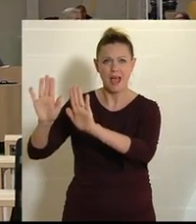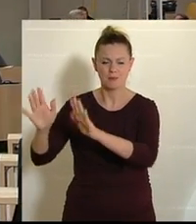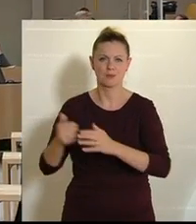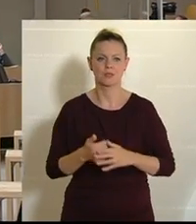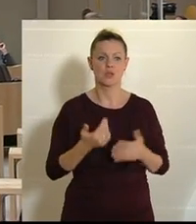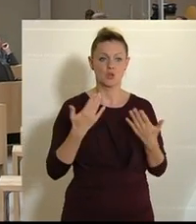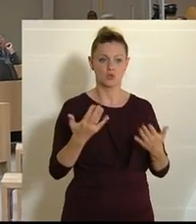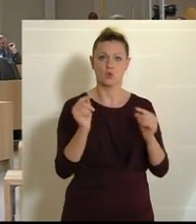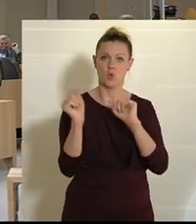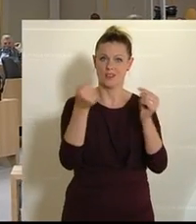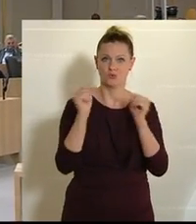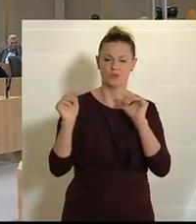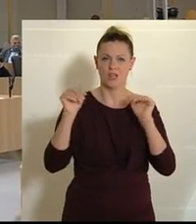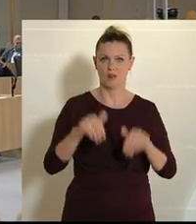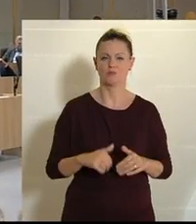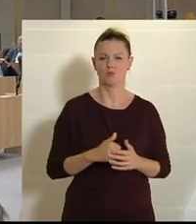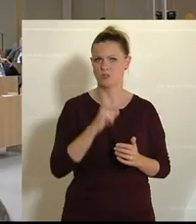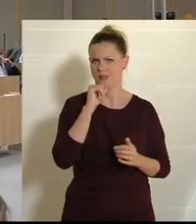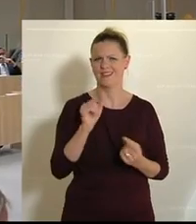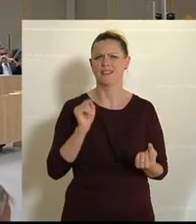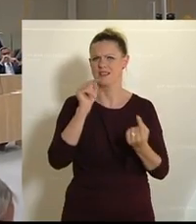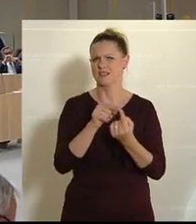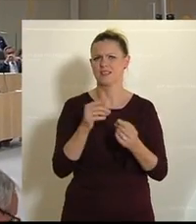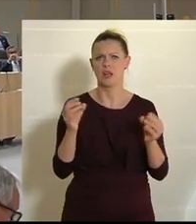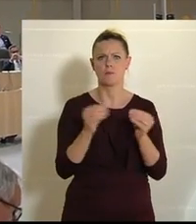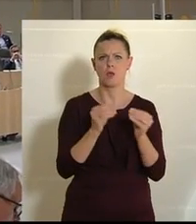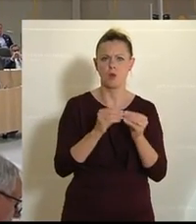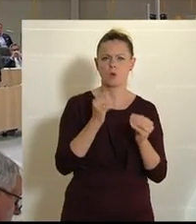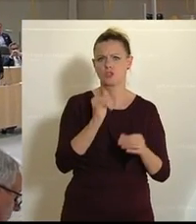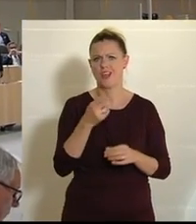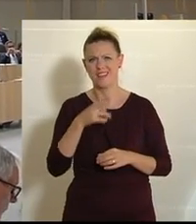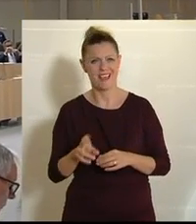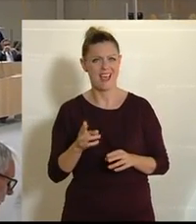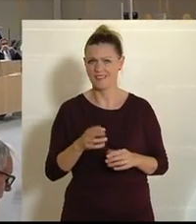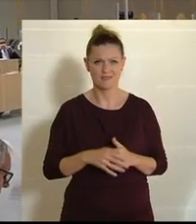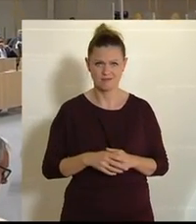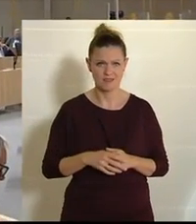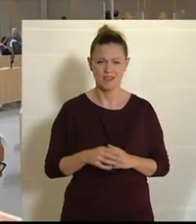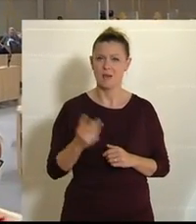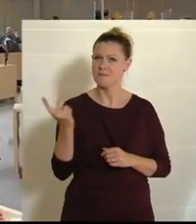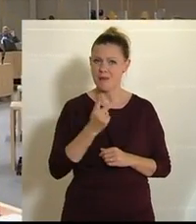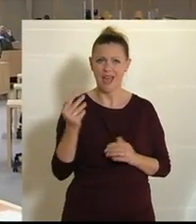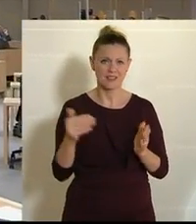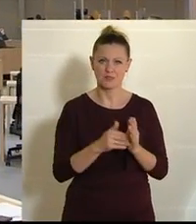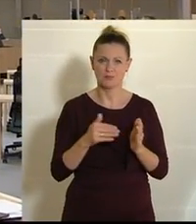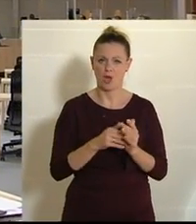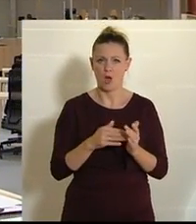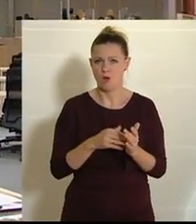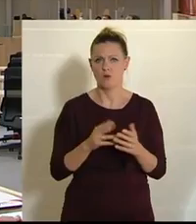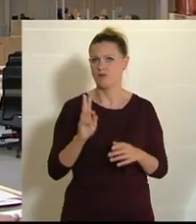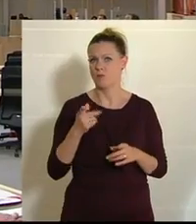wo wir diskutieren müssen. Nicht unbedingt biologisch, ob biologisch. Wir brauchen sowieso beides, weil das ja